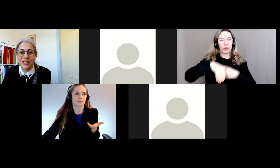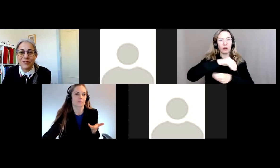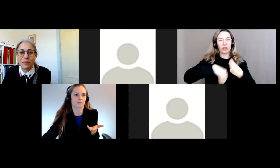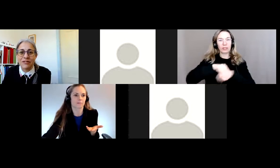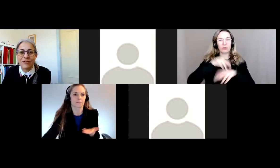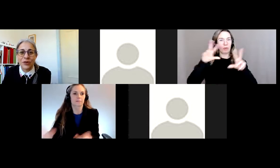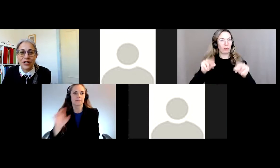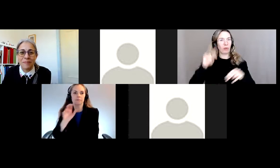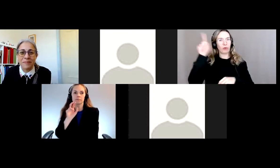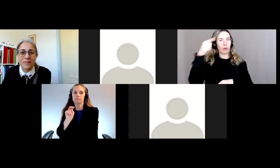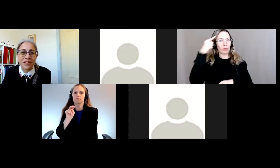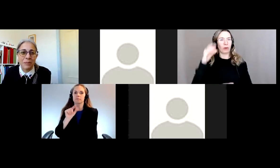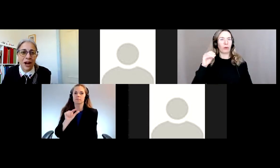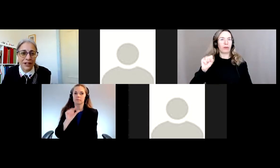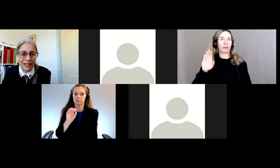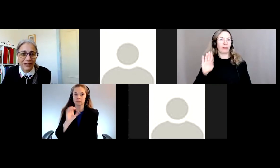-gouvernementaux.